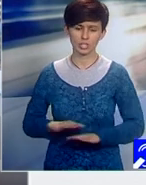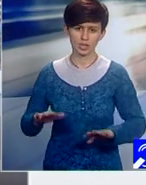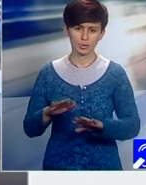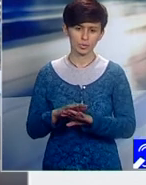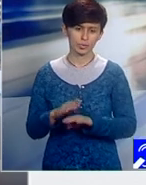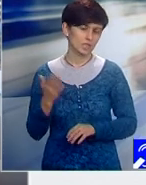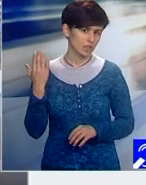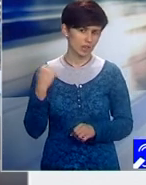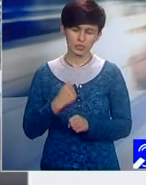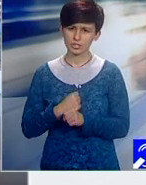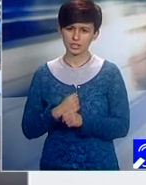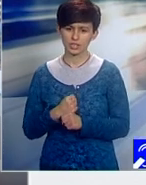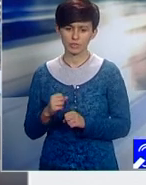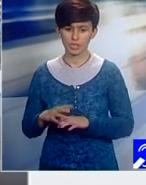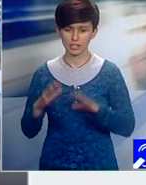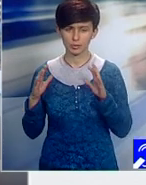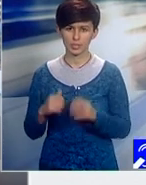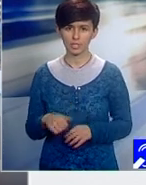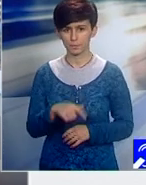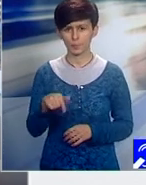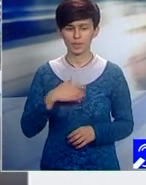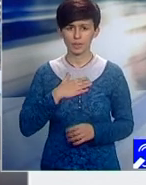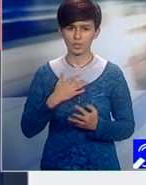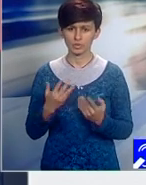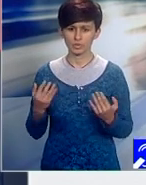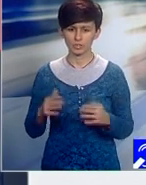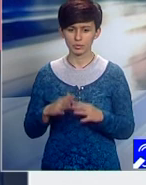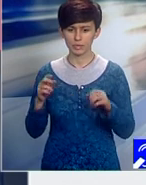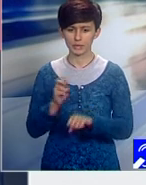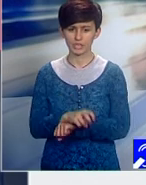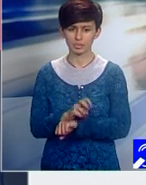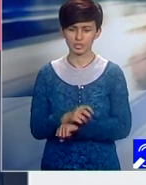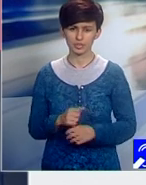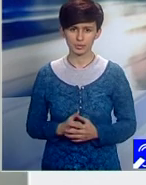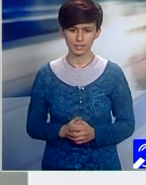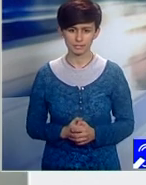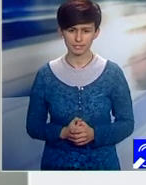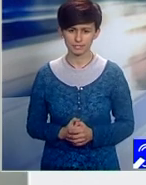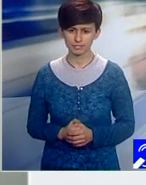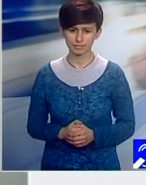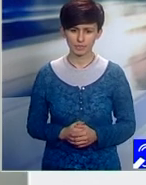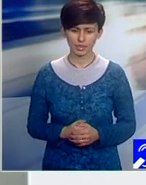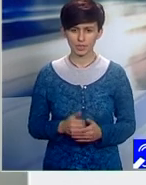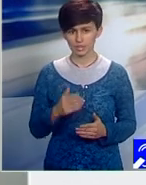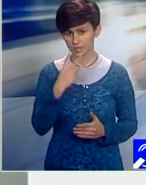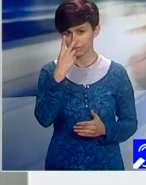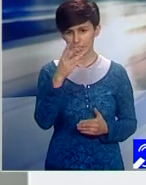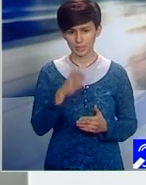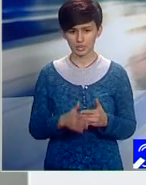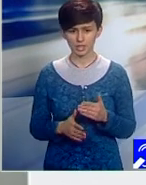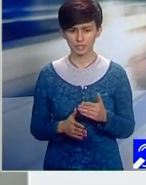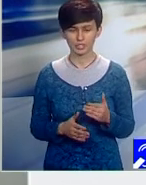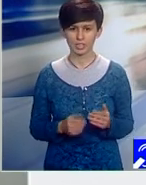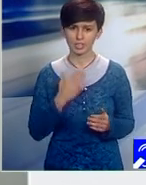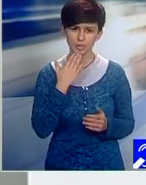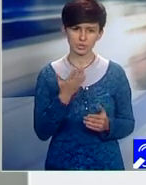mare. Am avut un număr mare de participanți. Bun. Vedem când trageți linie la final. Mulțumesc, Tudor,